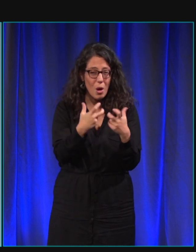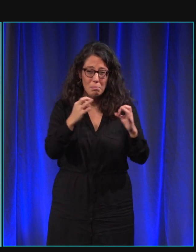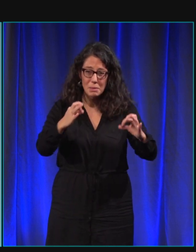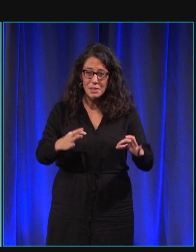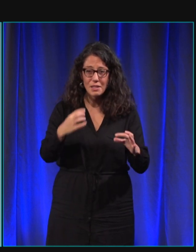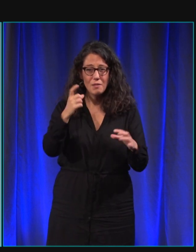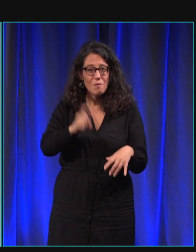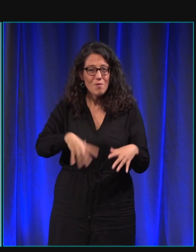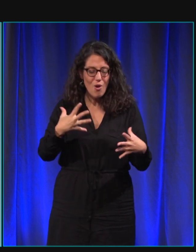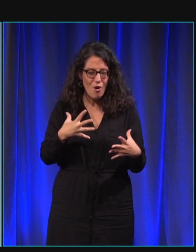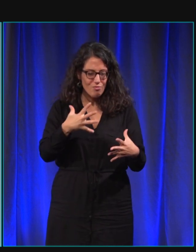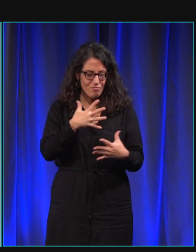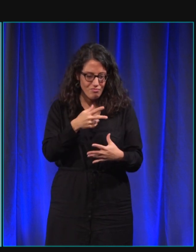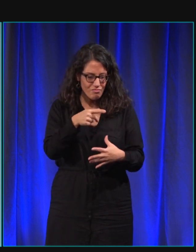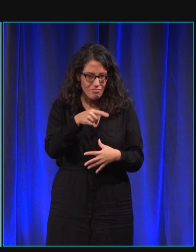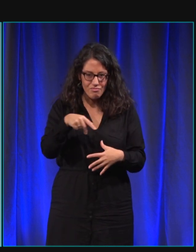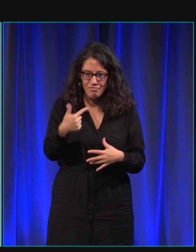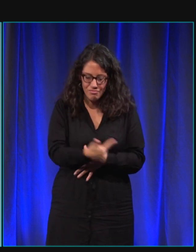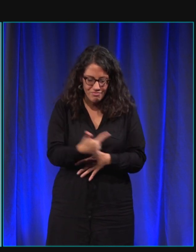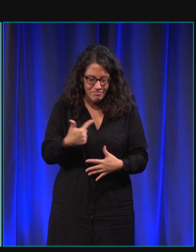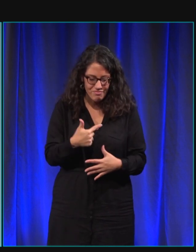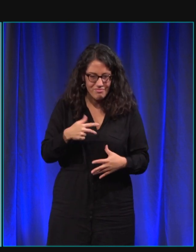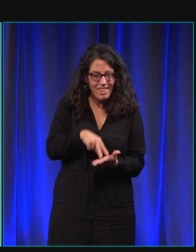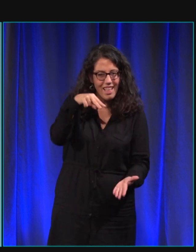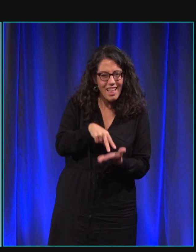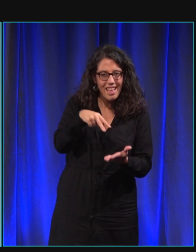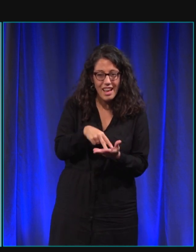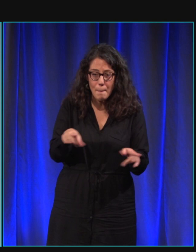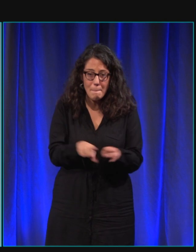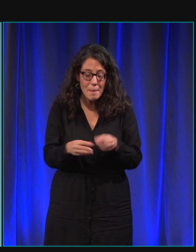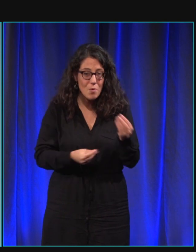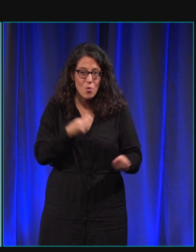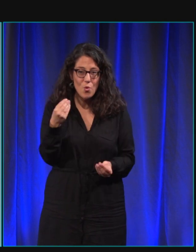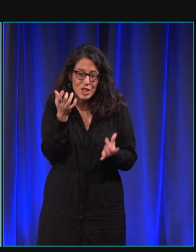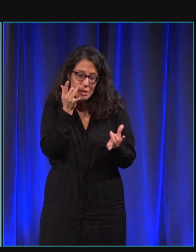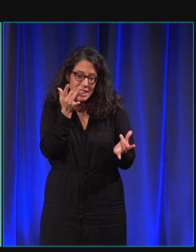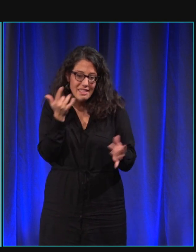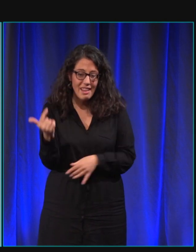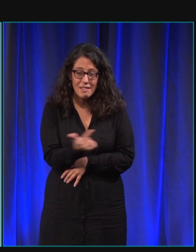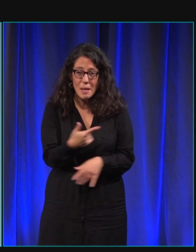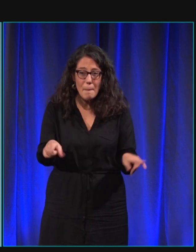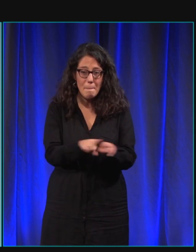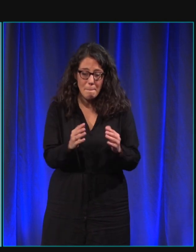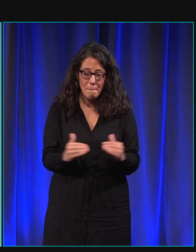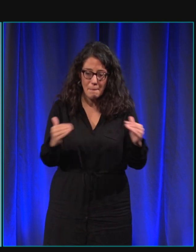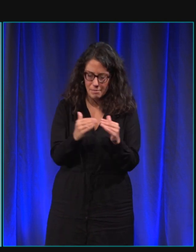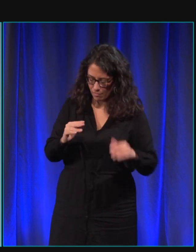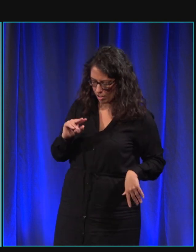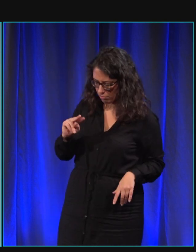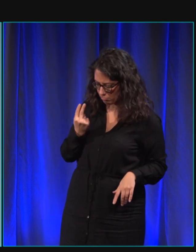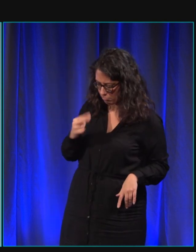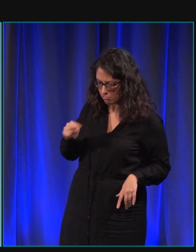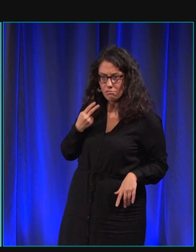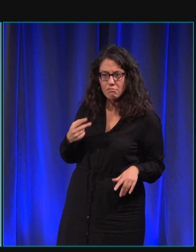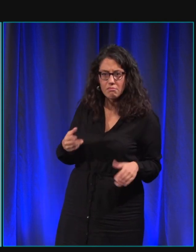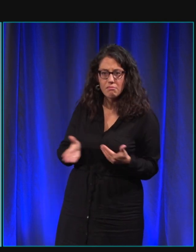qu'ils aient la même joie de vivre, qu'ils aient un peu la même timidité. Ils vont se voir en miroir avec le chien et c'est ce qui fait que ça colle à 100